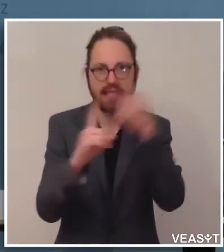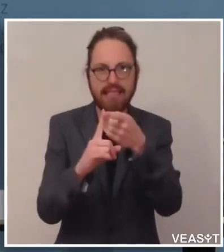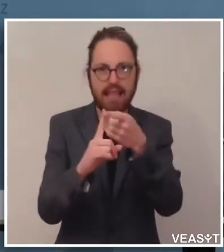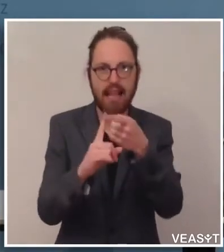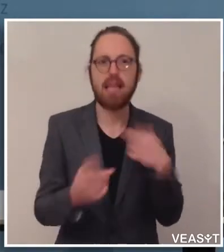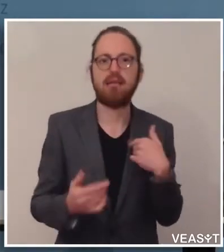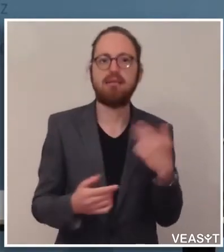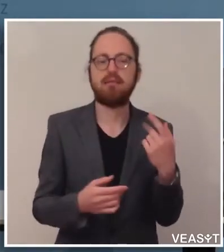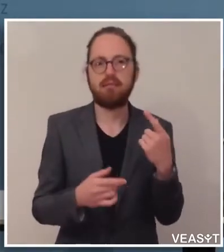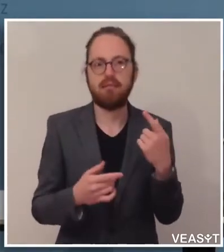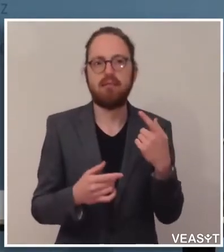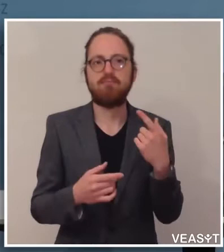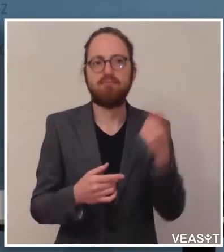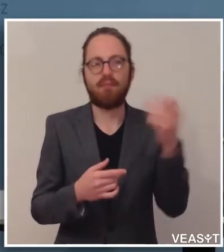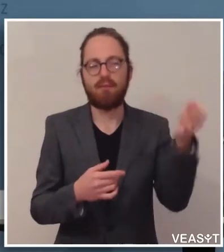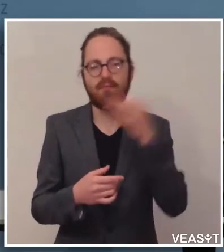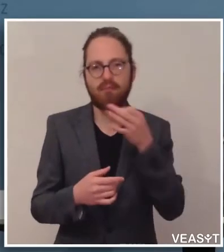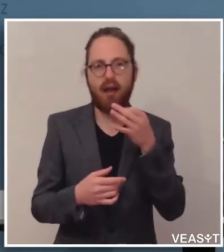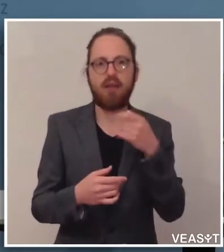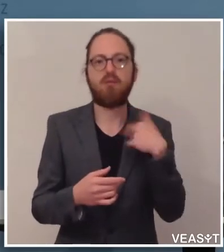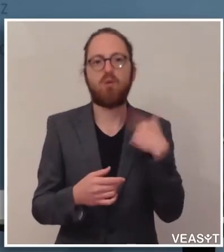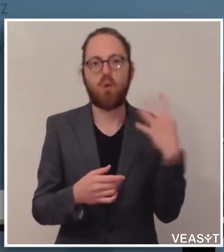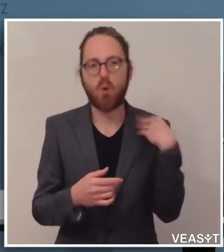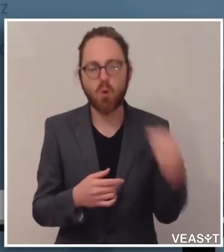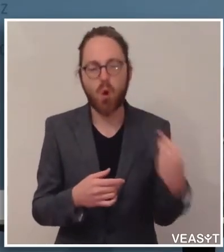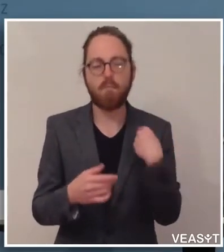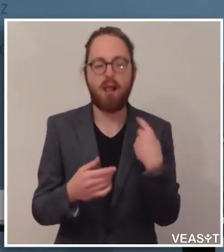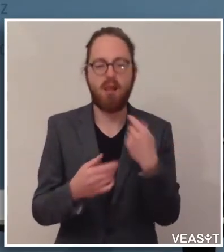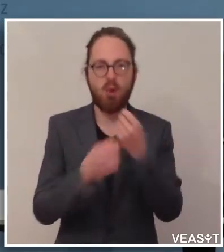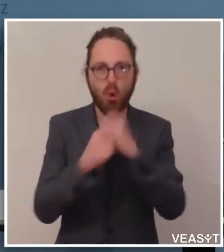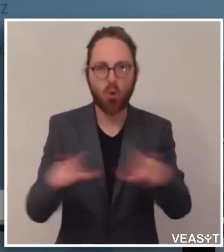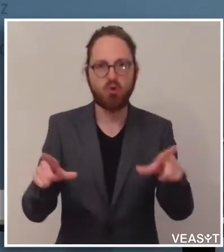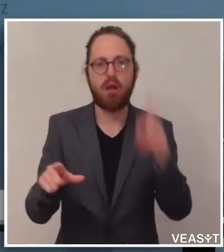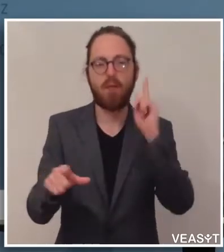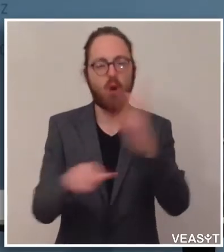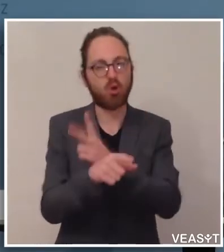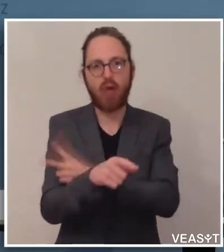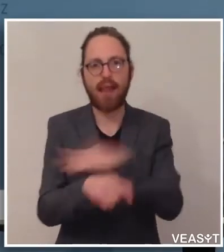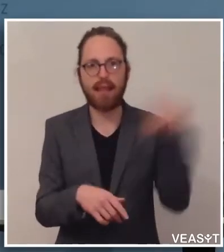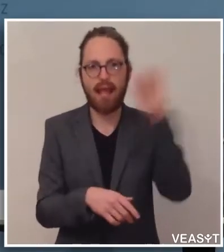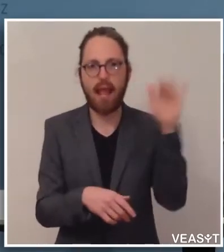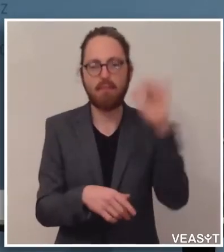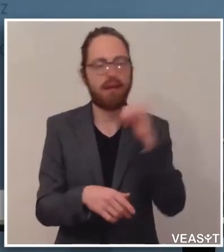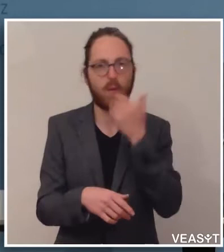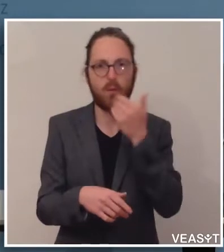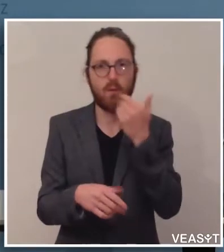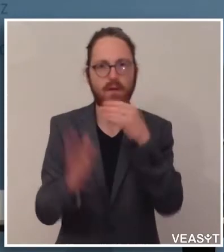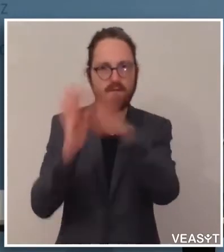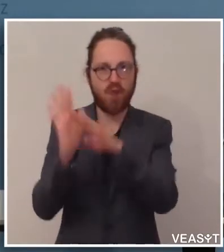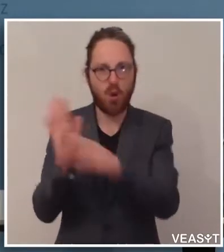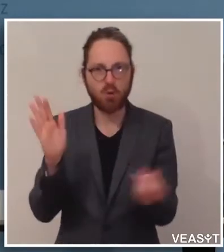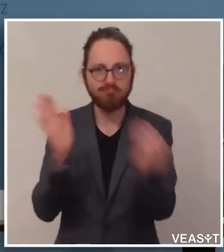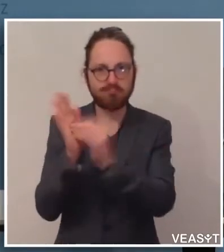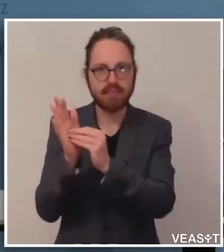das an der Frage erkenne, weil es immer noch gibt, auch noch einmal im Rundschreiben bestätigen. Auf staatlicher Ebene ist das ja auch nicht in der Verordnung geregelt gewesen. Dort ist es ein